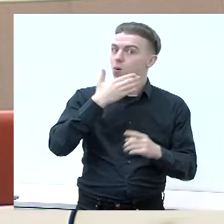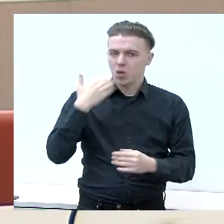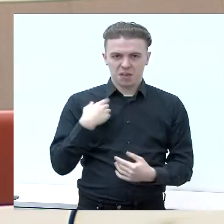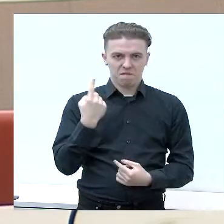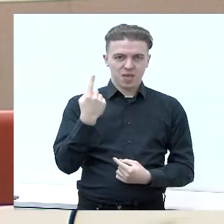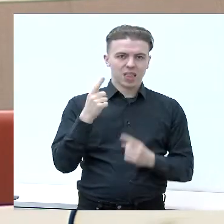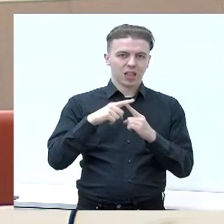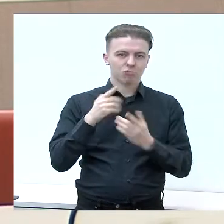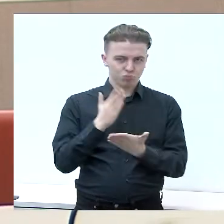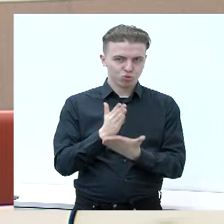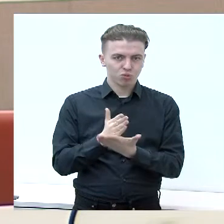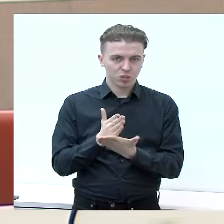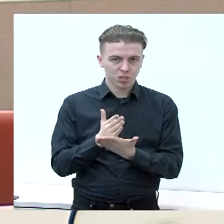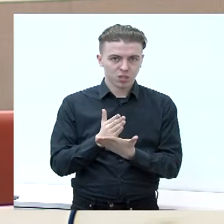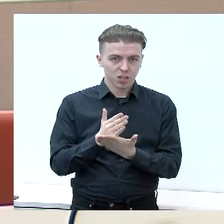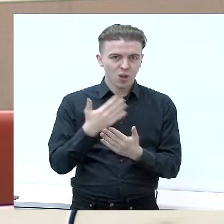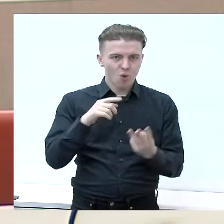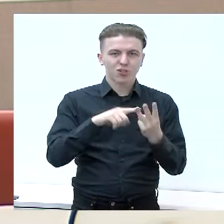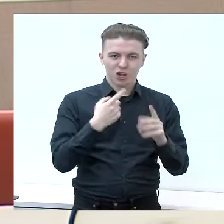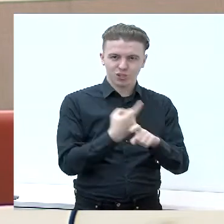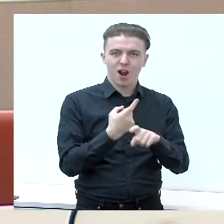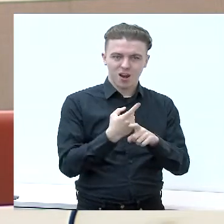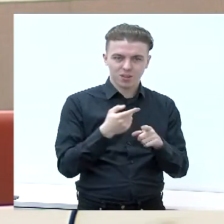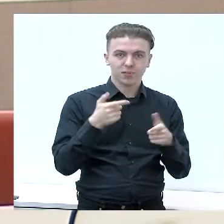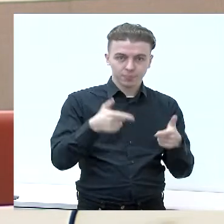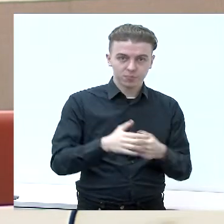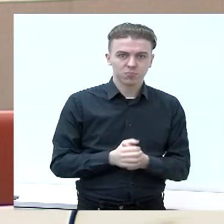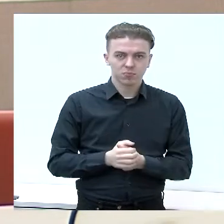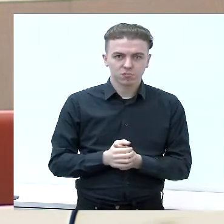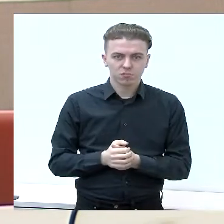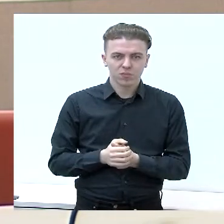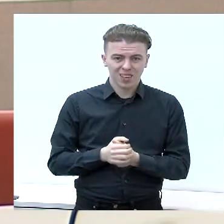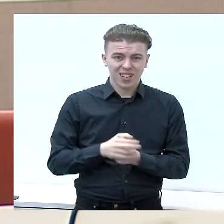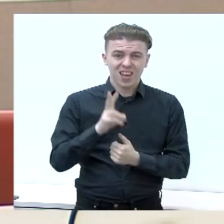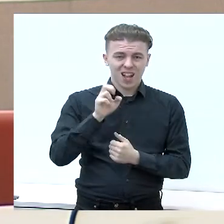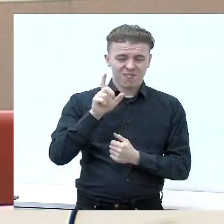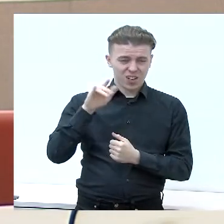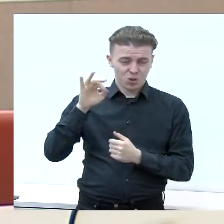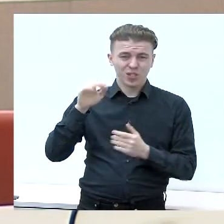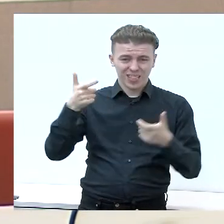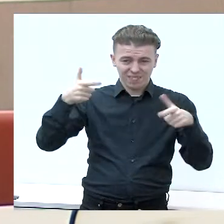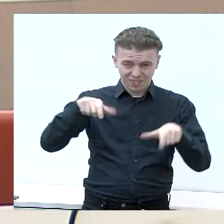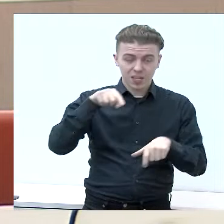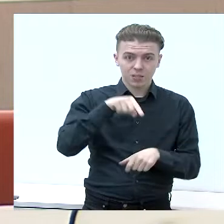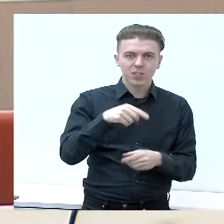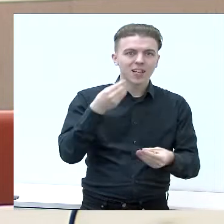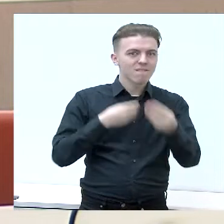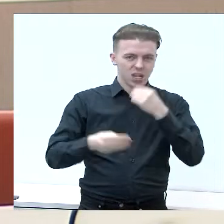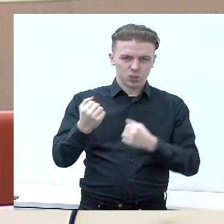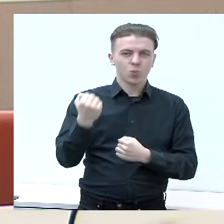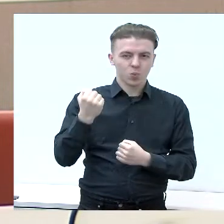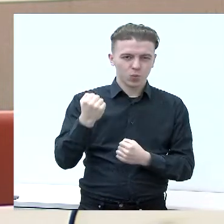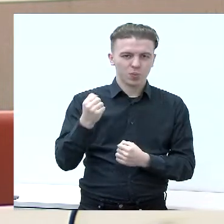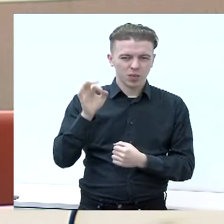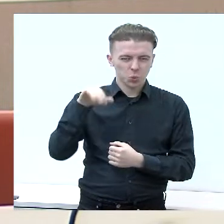mūsų yra irgi jau trečia kadencija, pat stambiausias kalvaryjos sąvaldybės versininkas Rimas